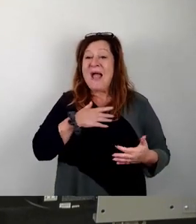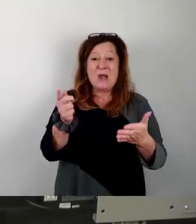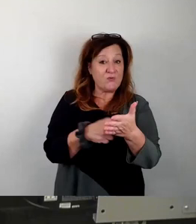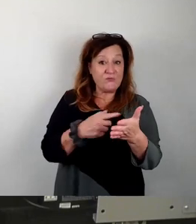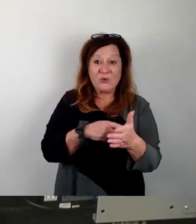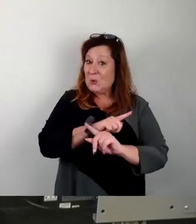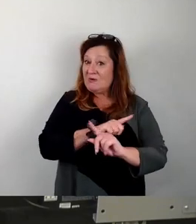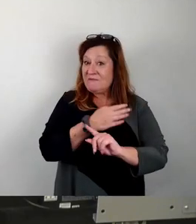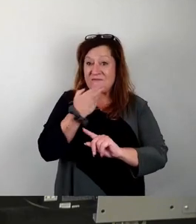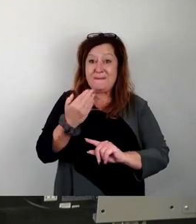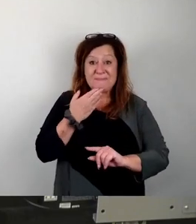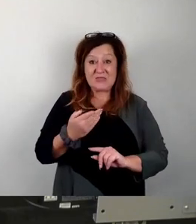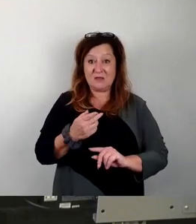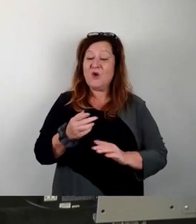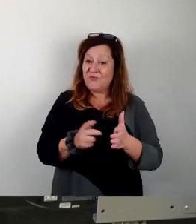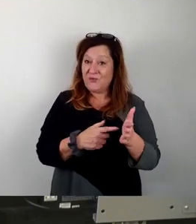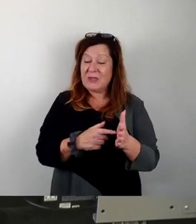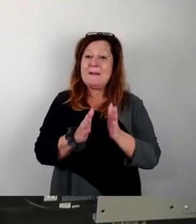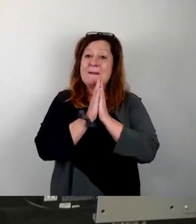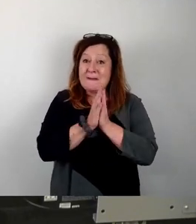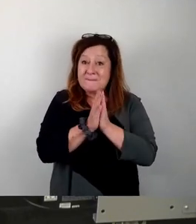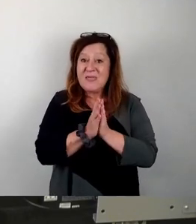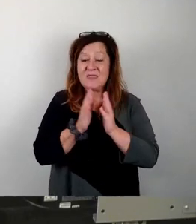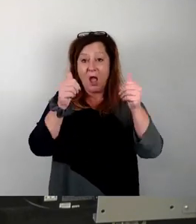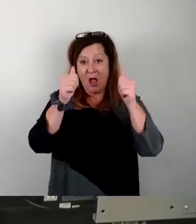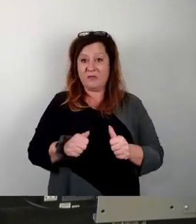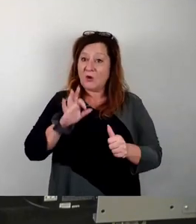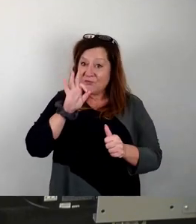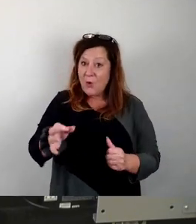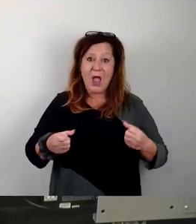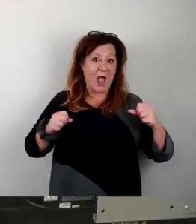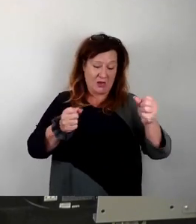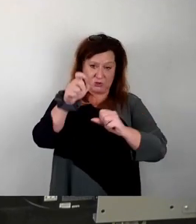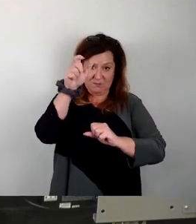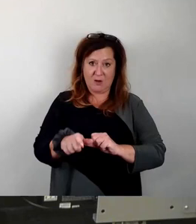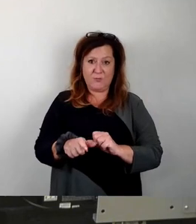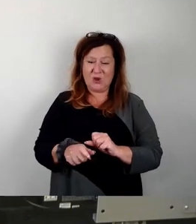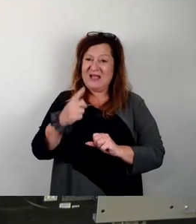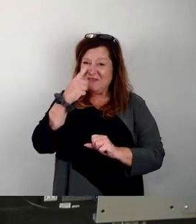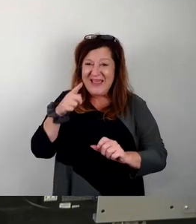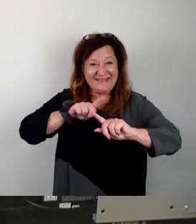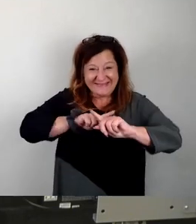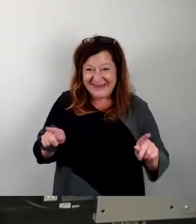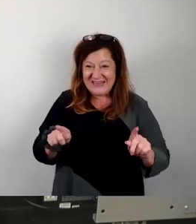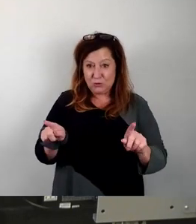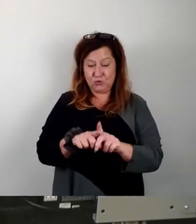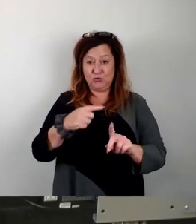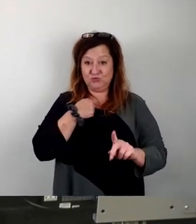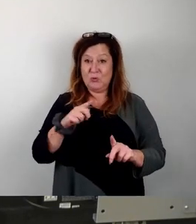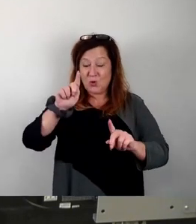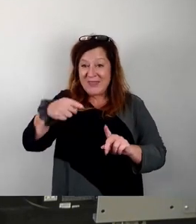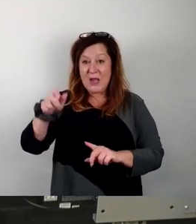unserem Antrag zu, stimmen Sie vor das Engagement der Bürger und wenn Sie dem nicht zustimmen und wir ein Bürgerforum